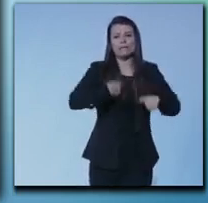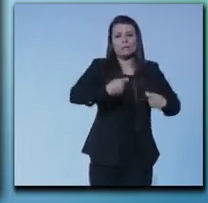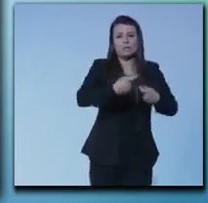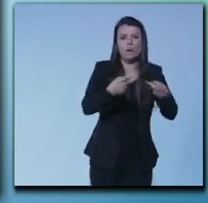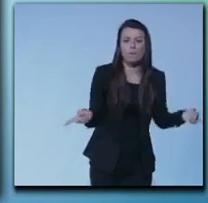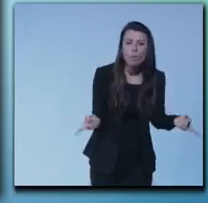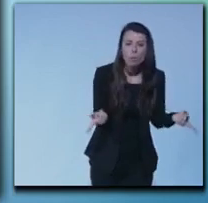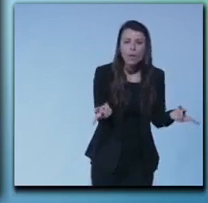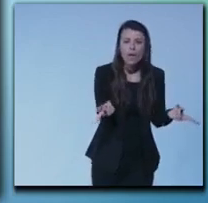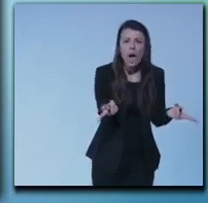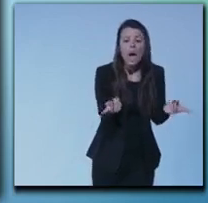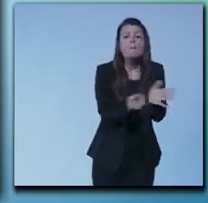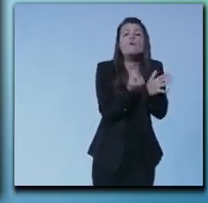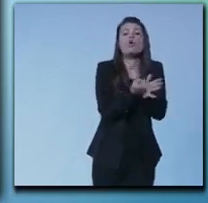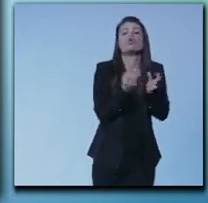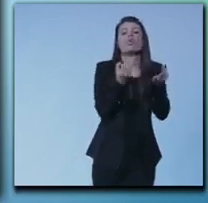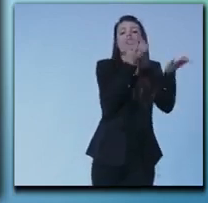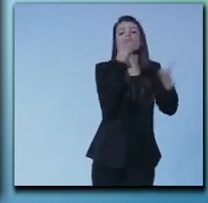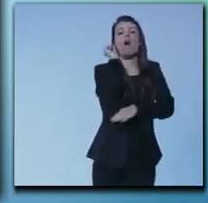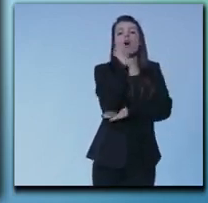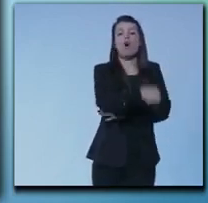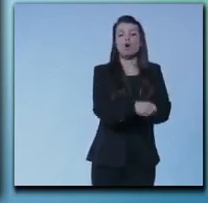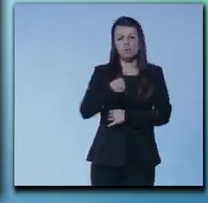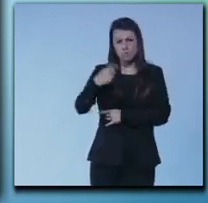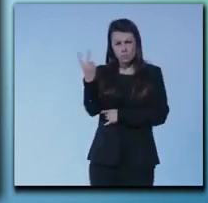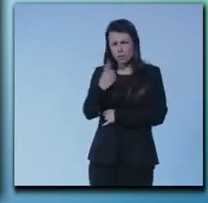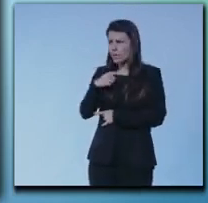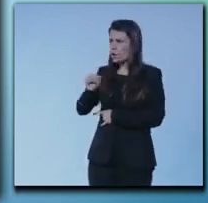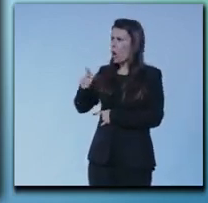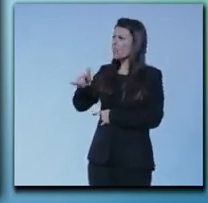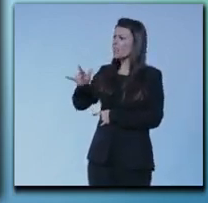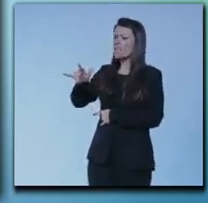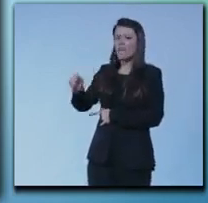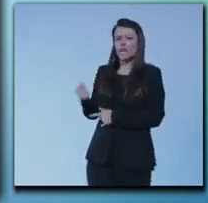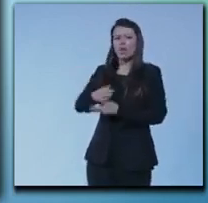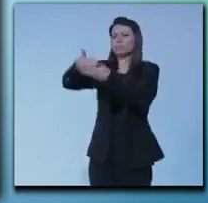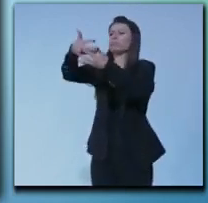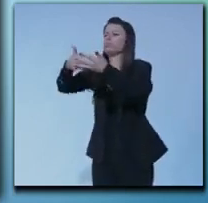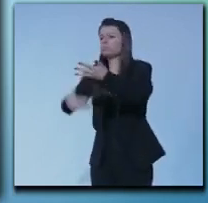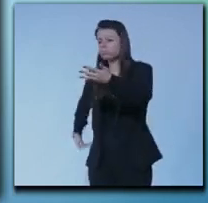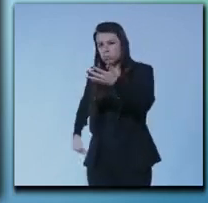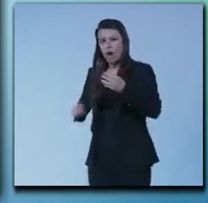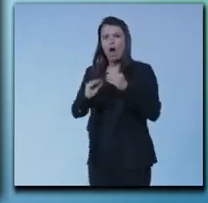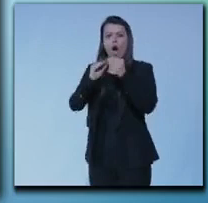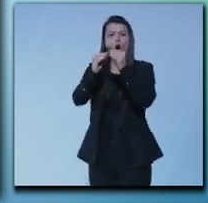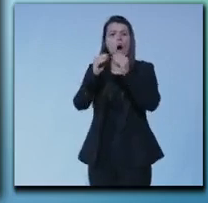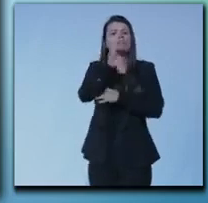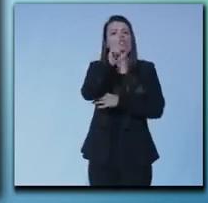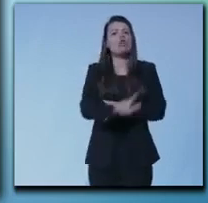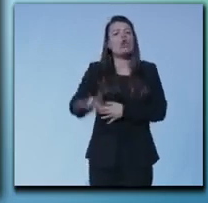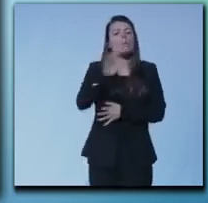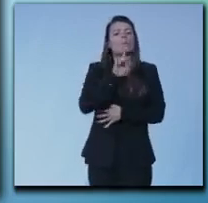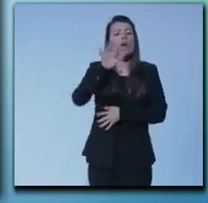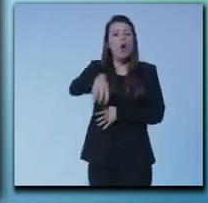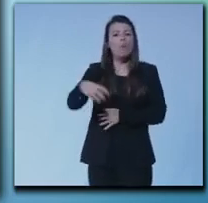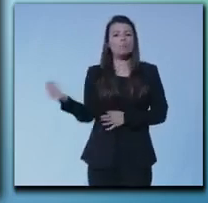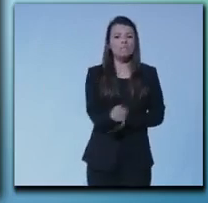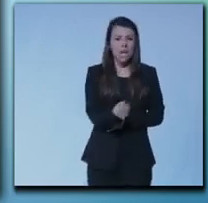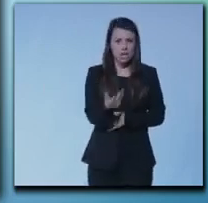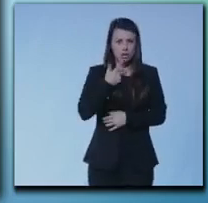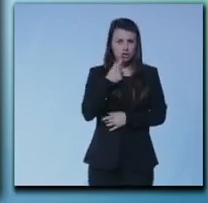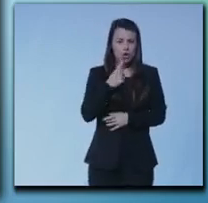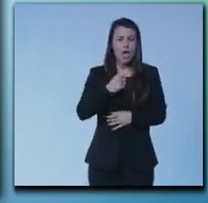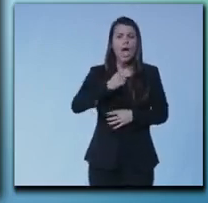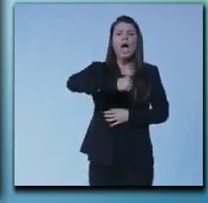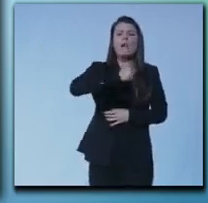pubblica produttiva mi sono fatto dare l'elenco a Tiglio delle opere commissariate in regione Lombardia c'è